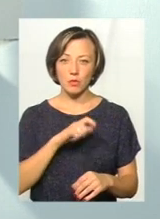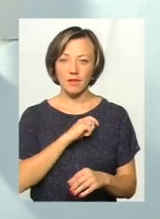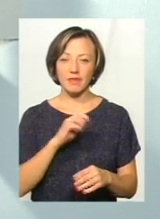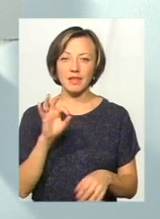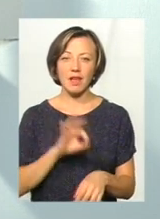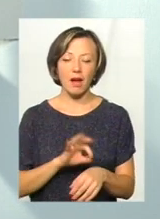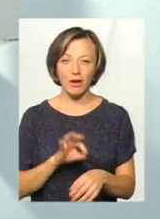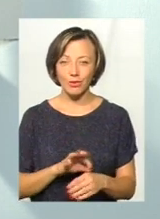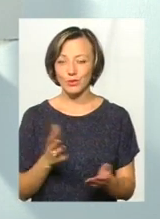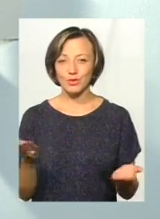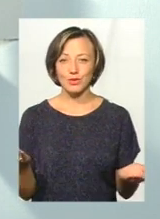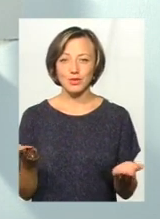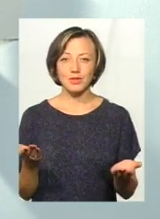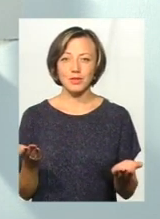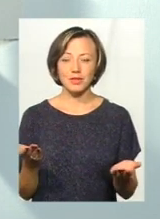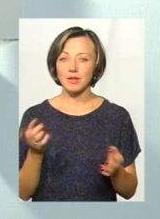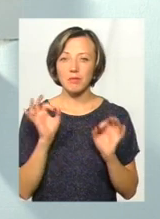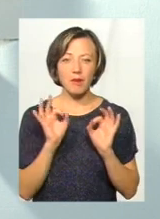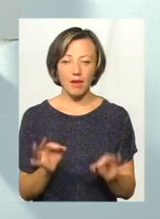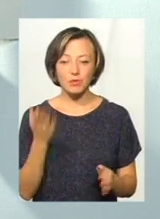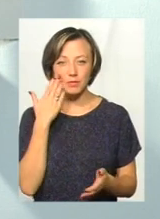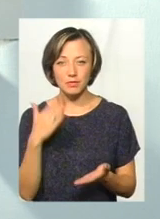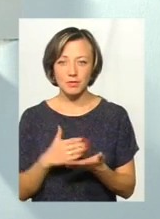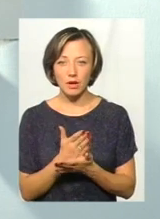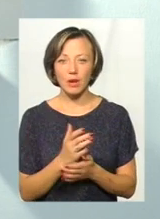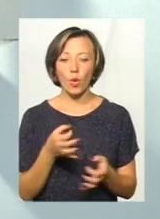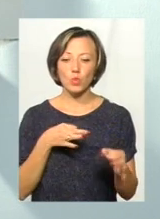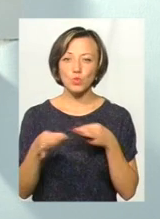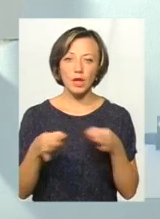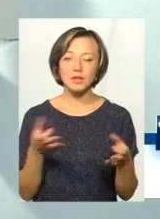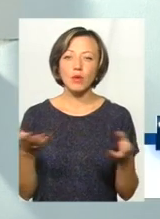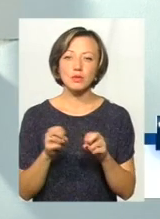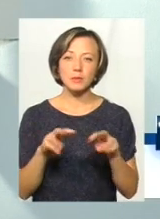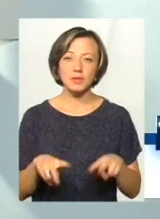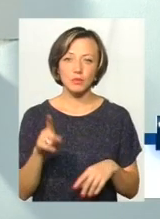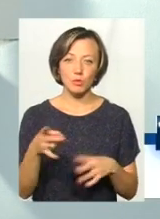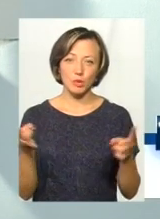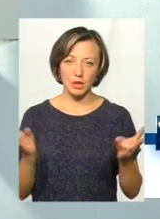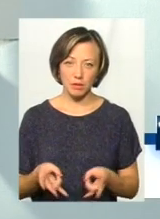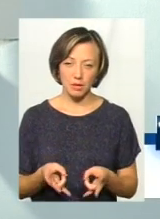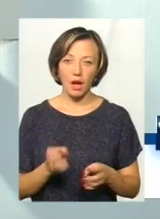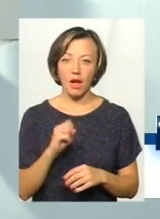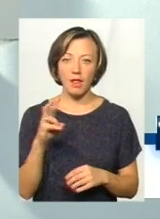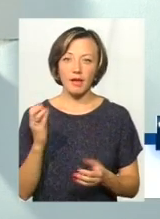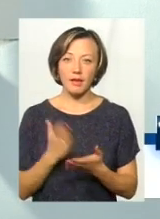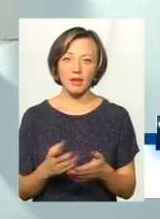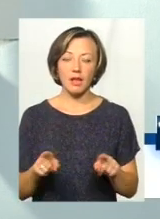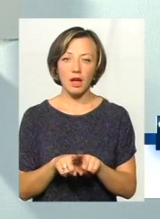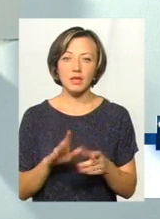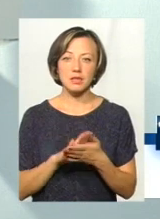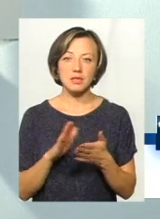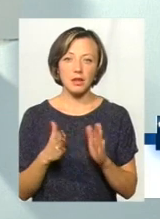якого не завжди може правильно зорієнтуватися саме консультація, якого спеціаліста йому потрібна. Але є такі стани